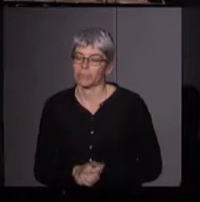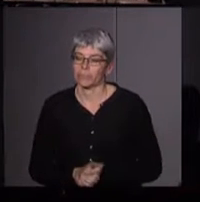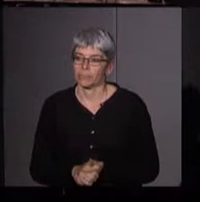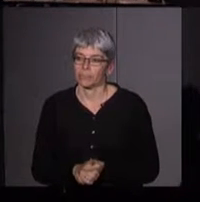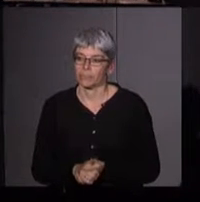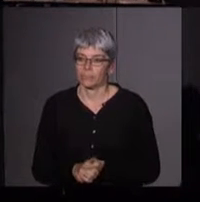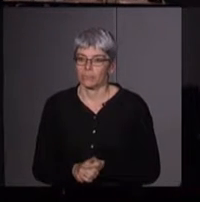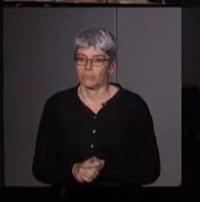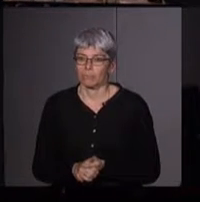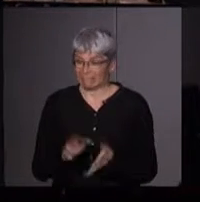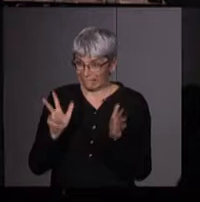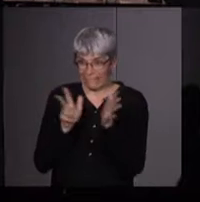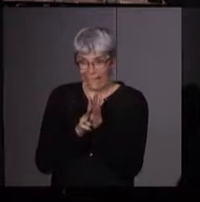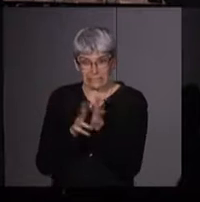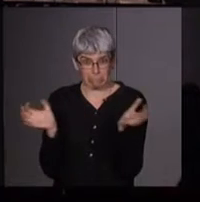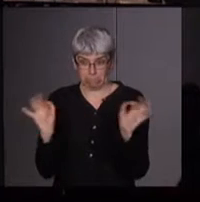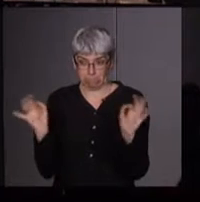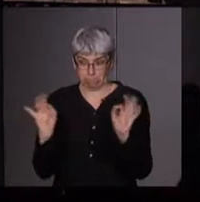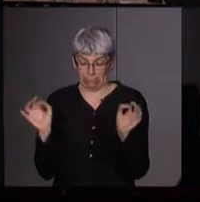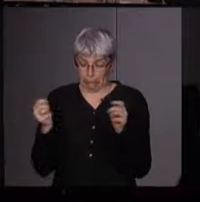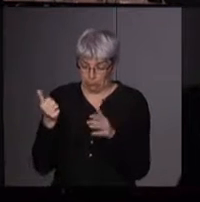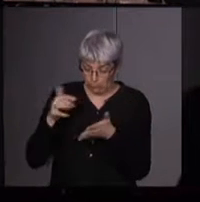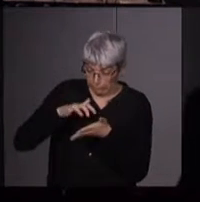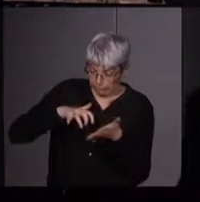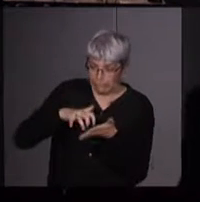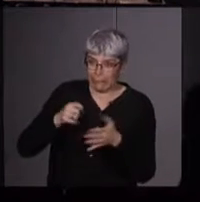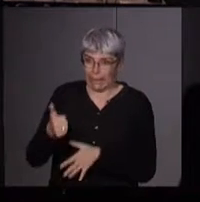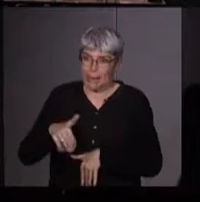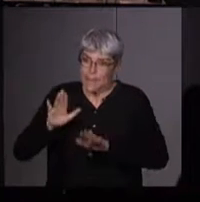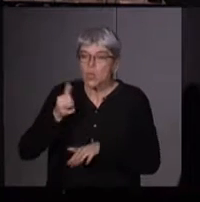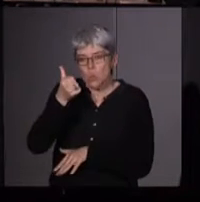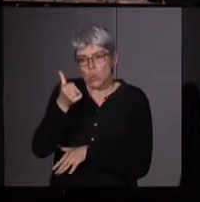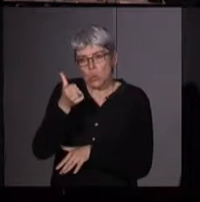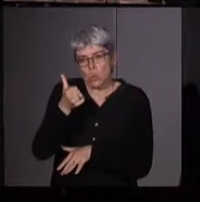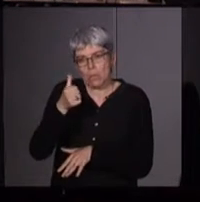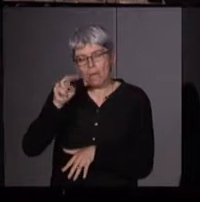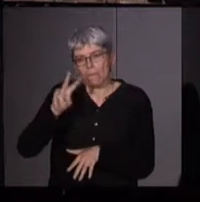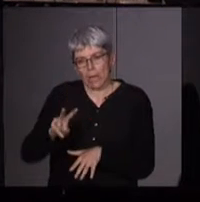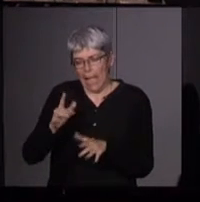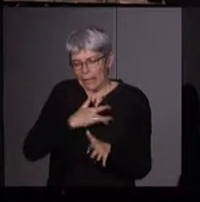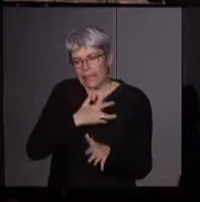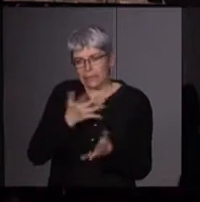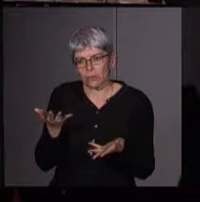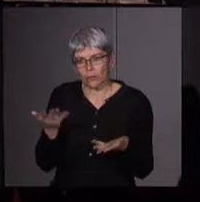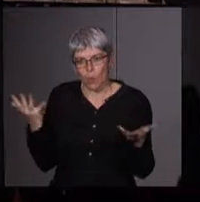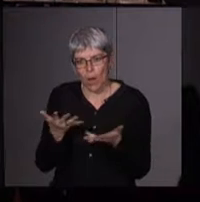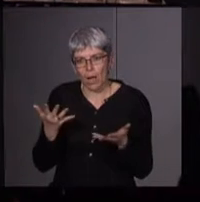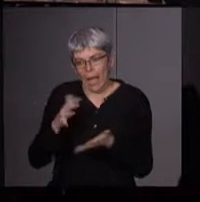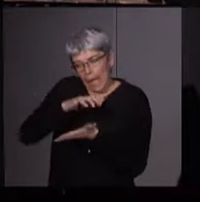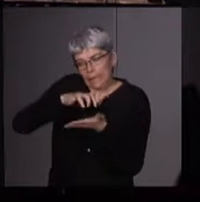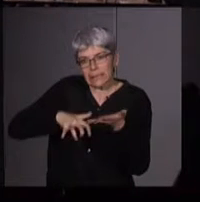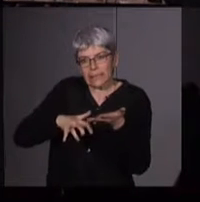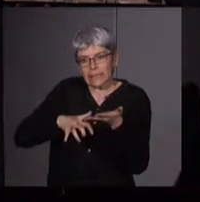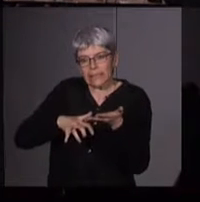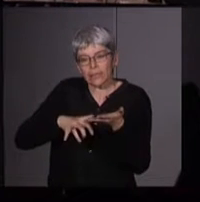Il n'y a plus beaucoup de traces de cette action mais il y en a une qui est vraiment très, très intéressante. C'est un article